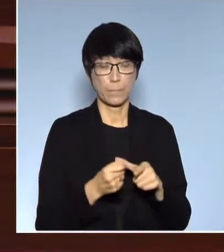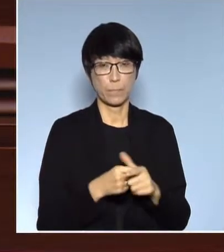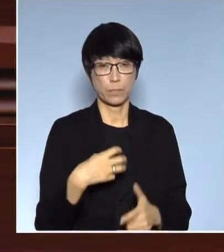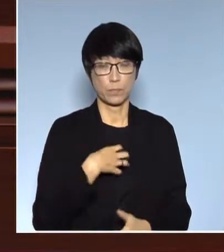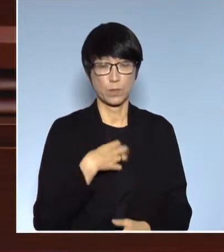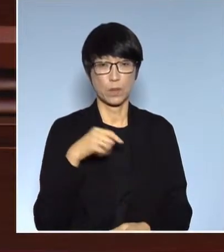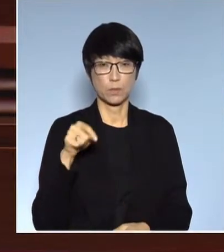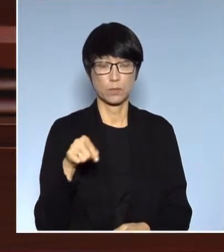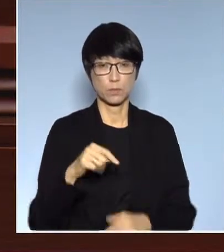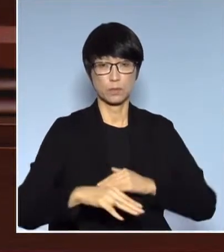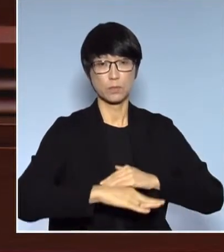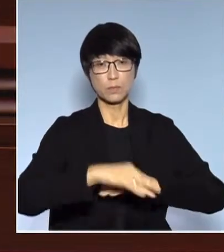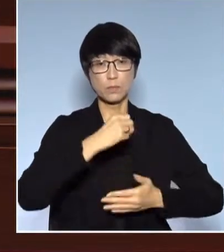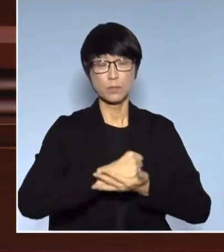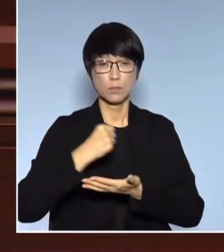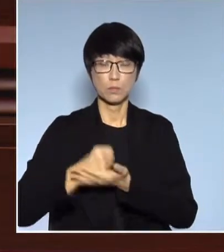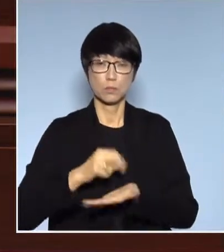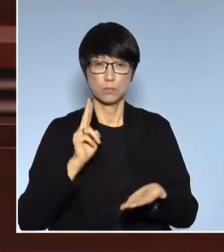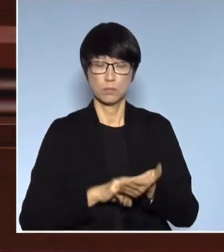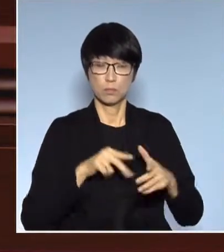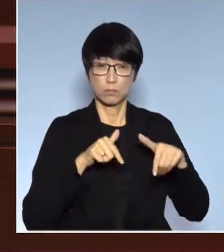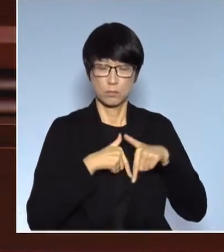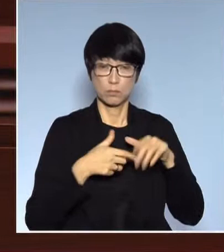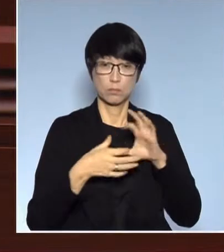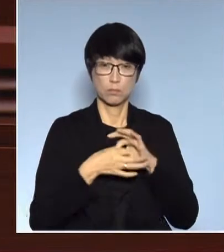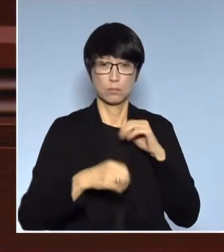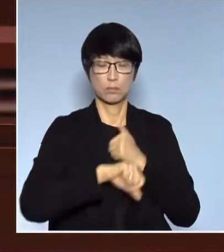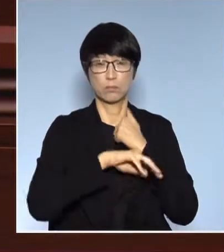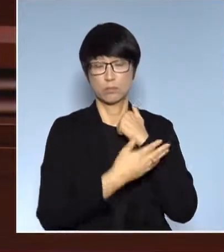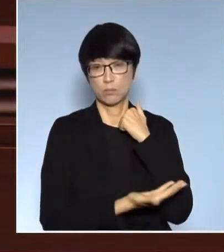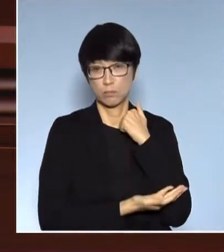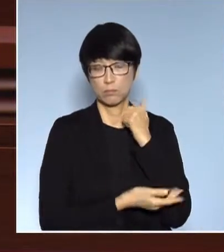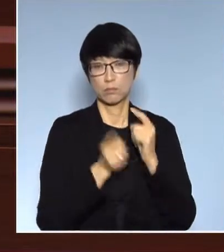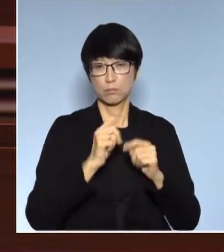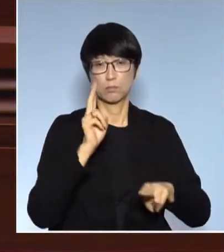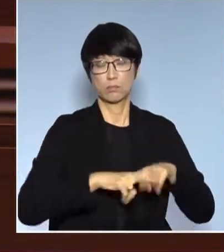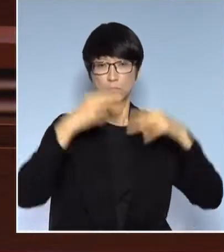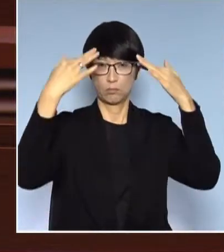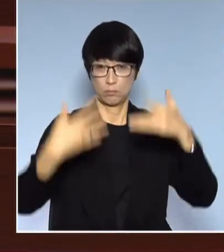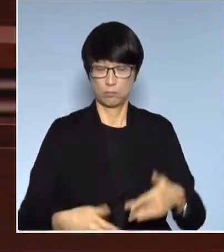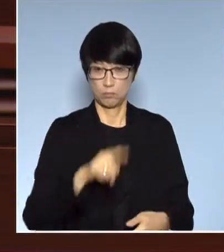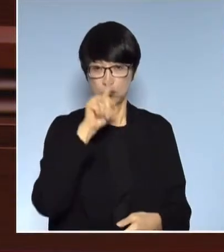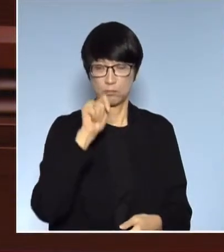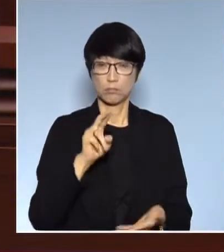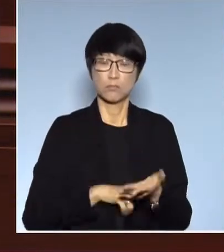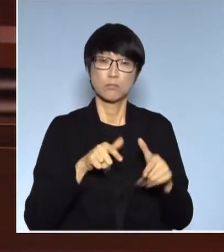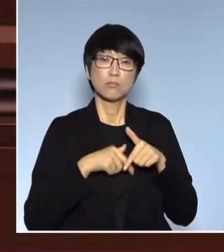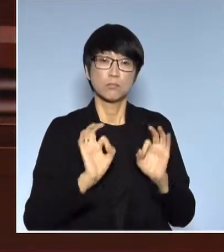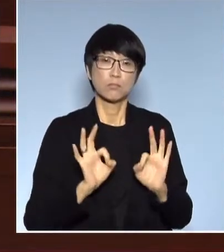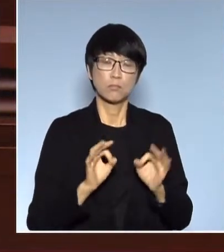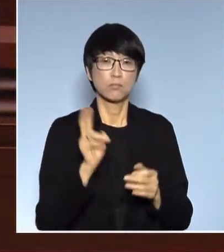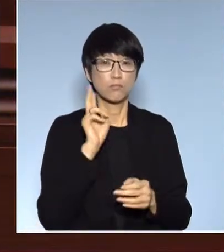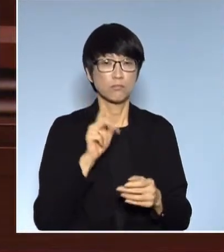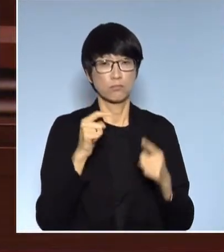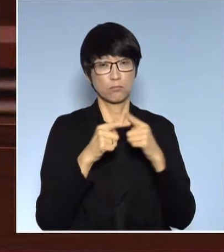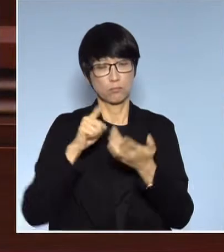這樣一地兩點我是不是沒有信心關於基本法的問題關於一國兩制的問題是不是沒有信心那而做民意又如何